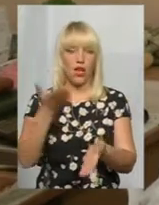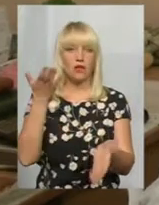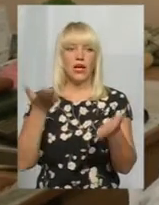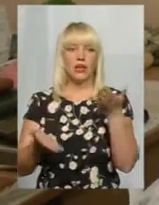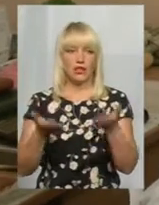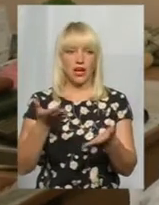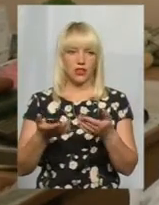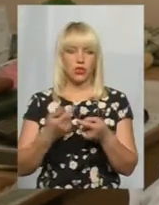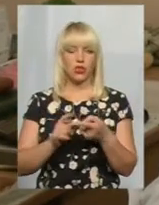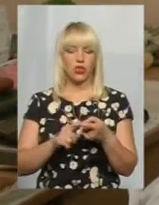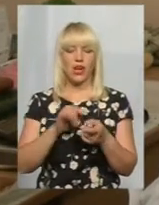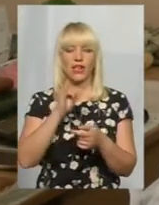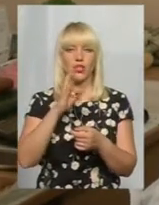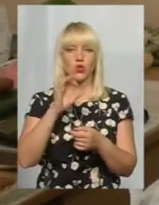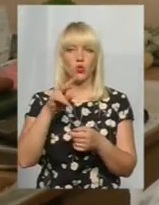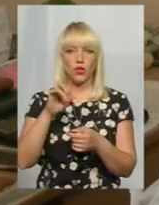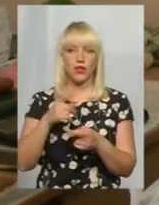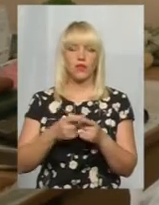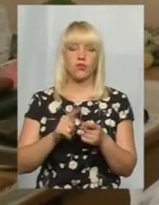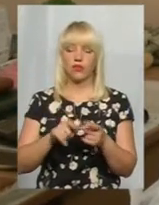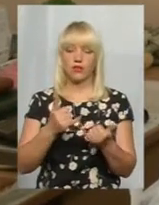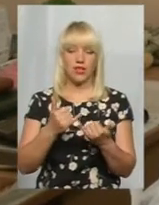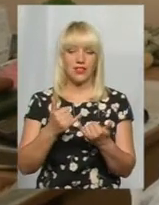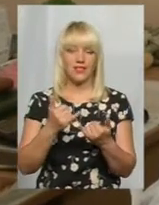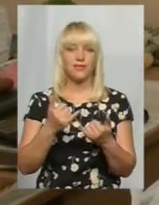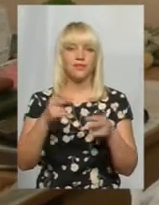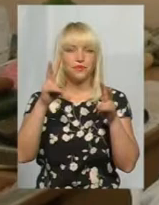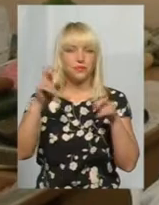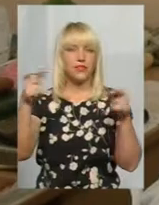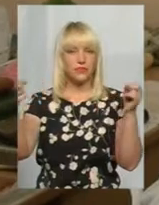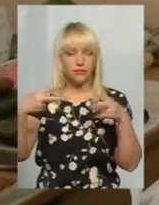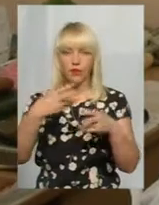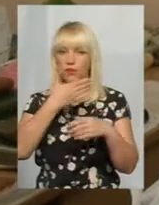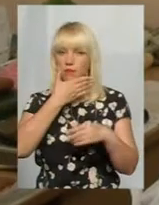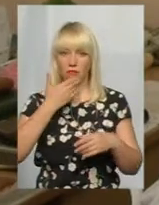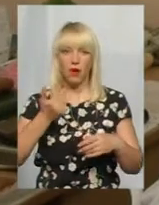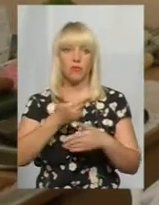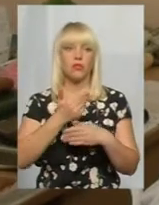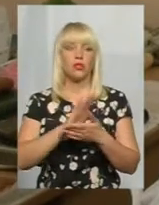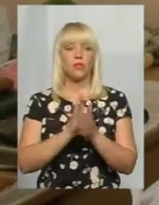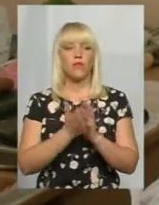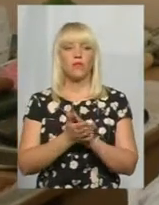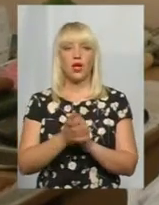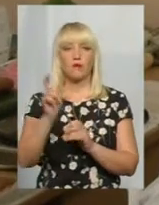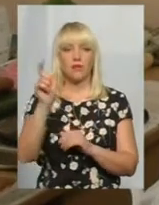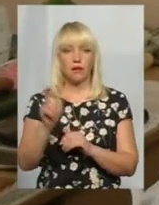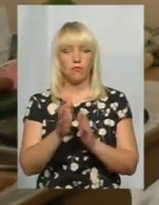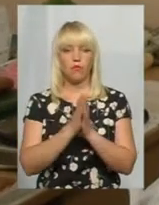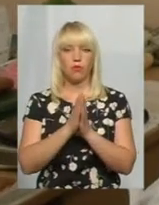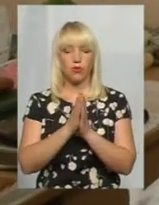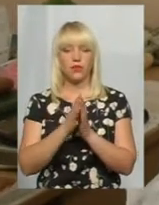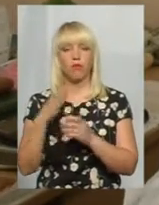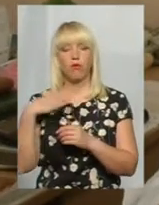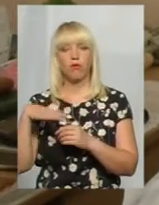інсуліну, що потрібно людині, зараз наявності немає, ми домовляємося з пацієнтом, просимо його